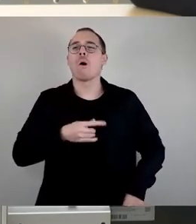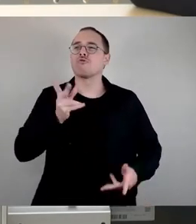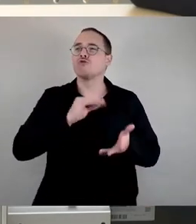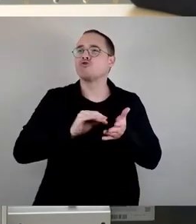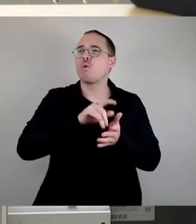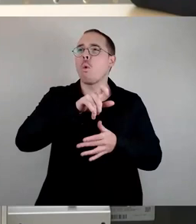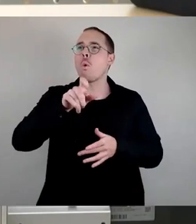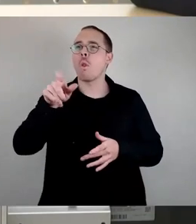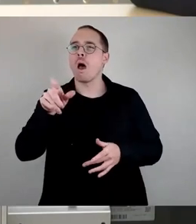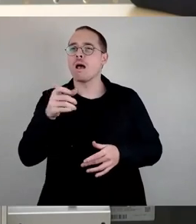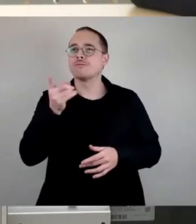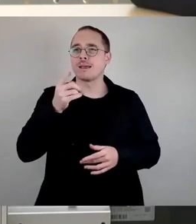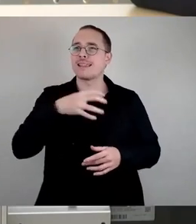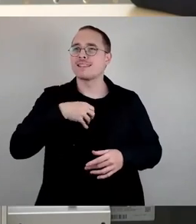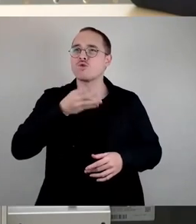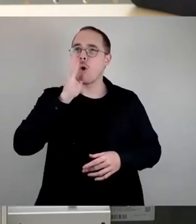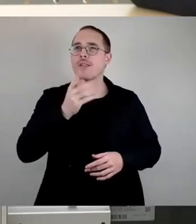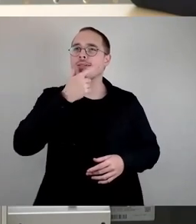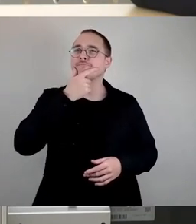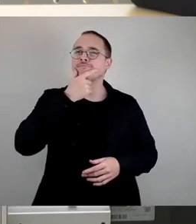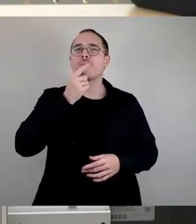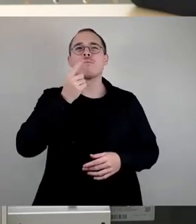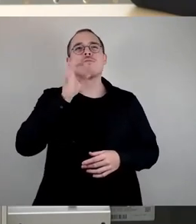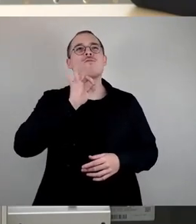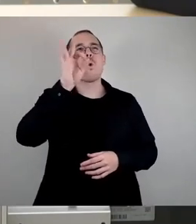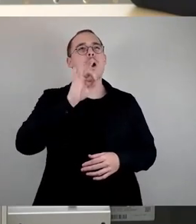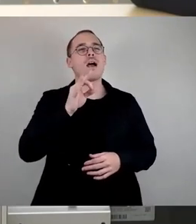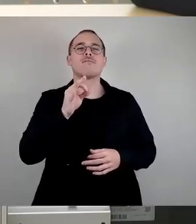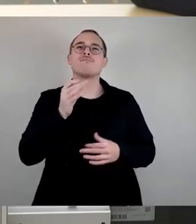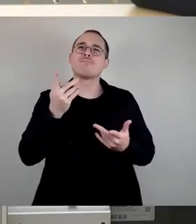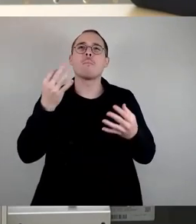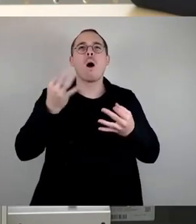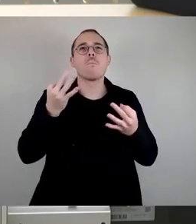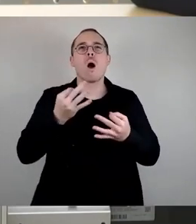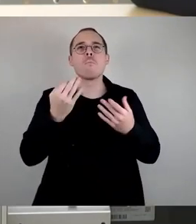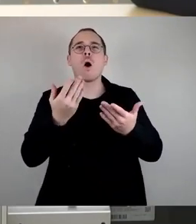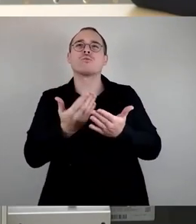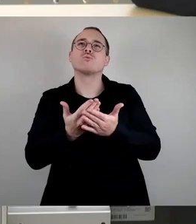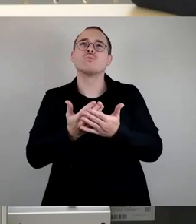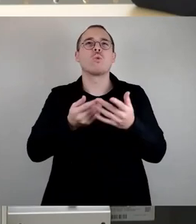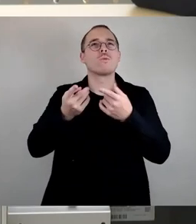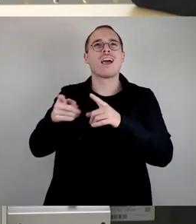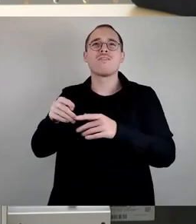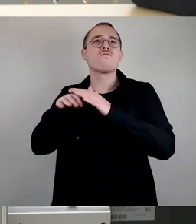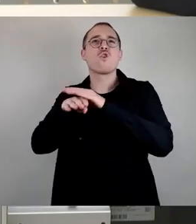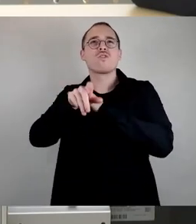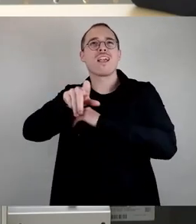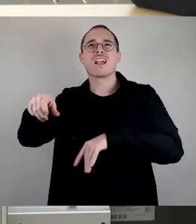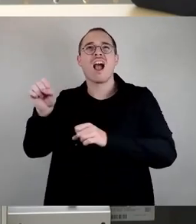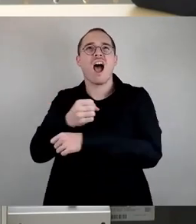Norden einen Tort antun würde, wenn man dort jetzt Flüchtlinge reinmacht, das ist mehr als schäbig, das ist billigster,